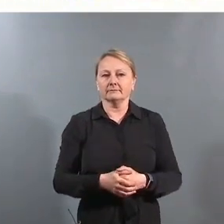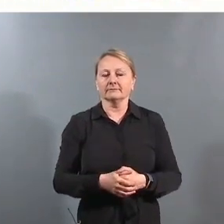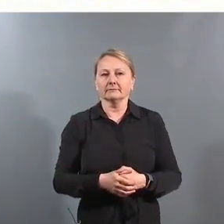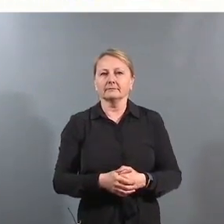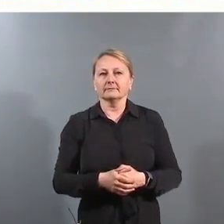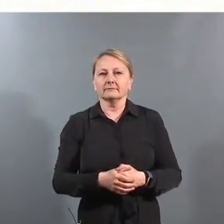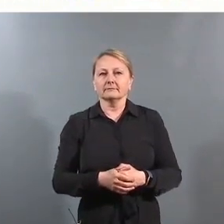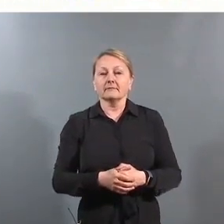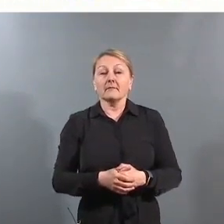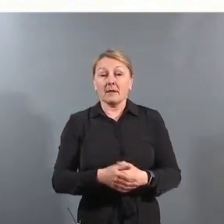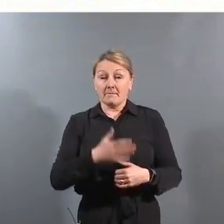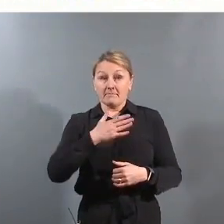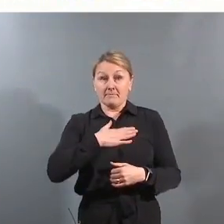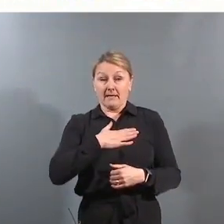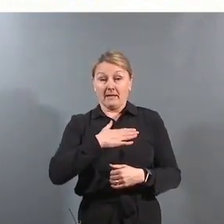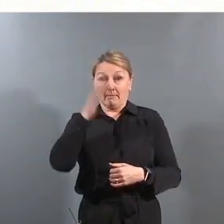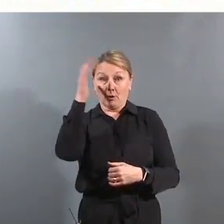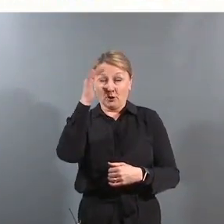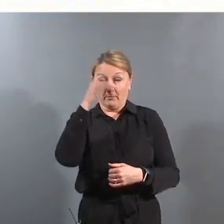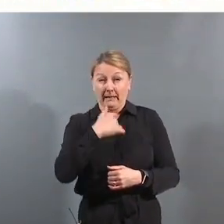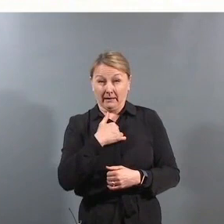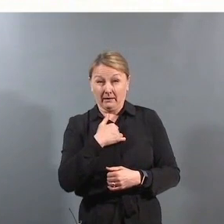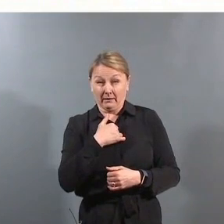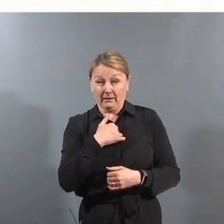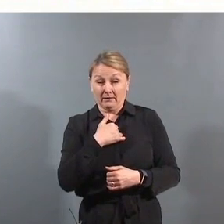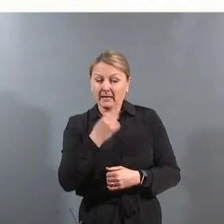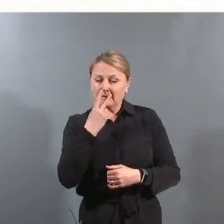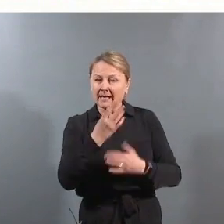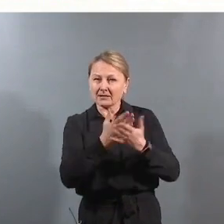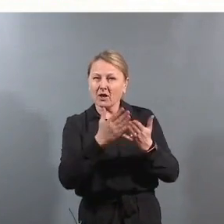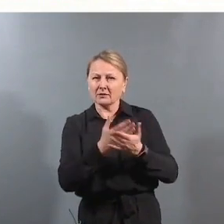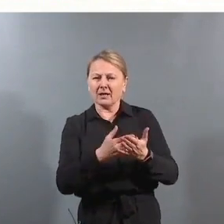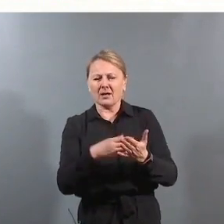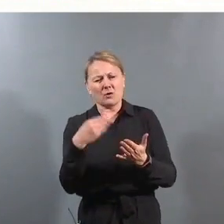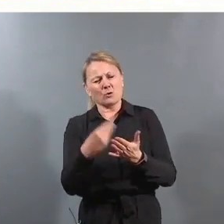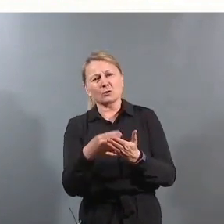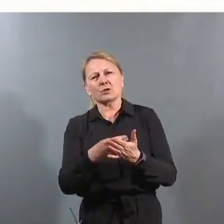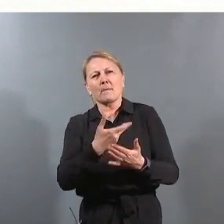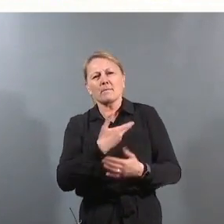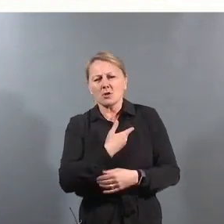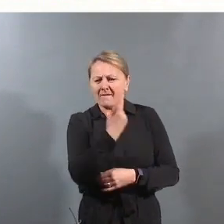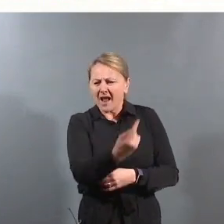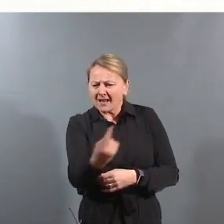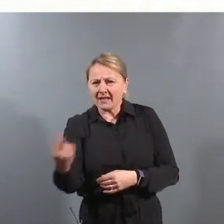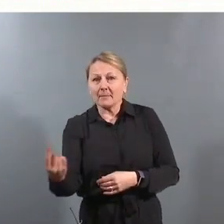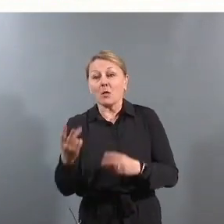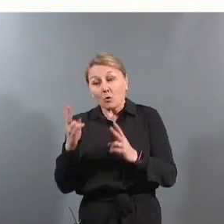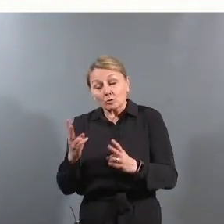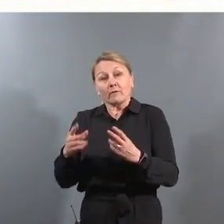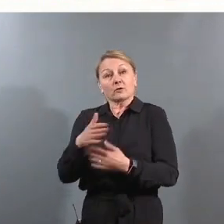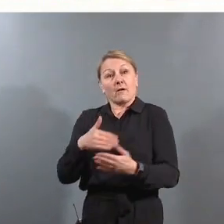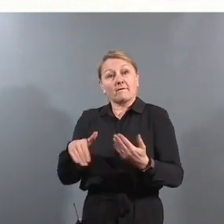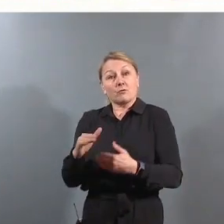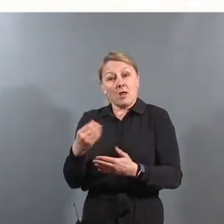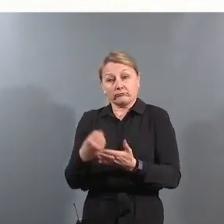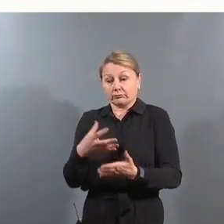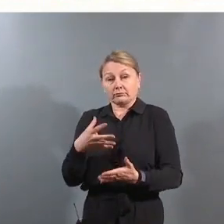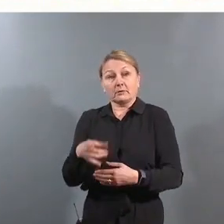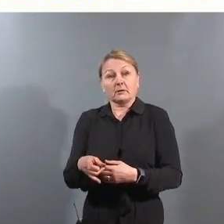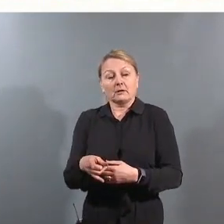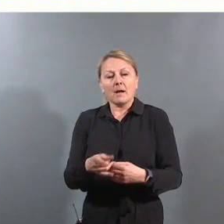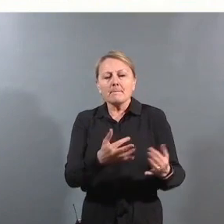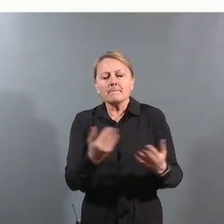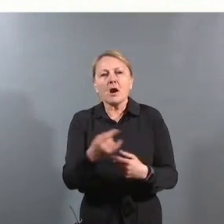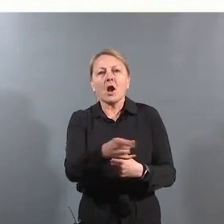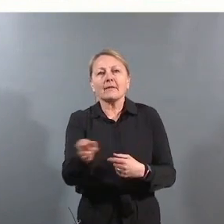Det som er min bekymring når jeg også har sett disse sakene, som koster så veldig mye for den enkelte, men også for samfunnet, det er at